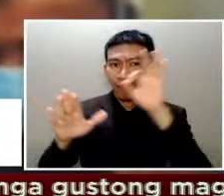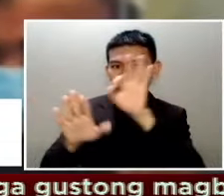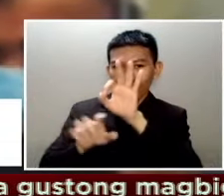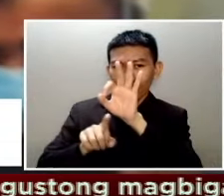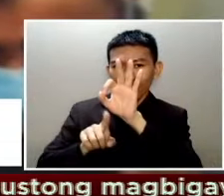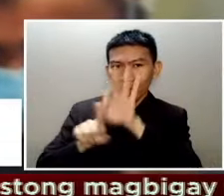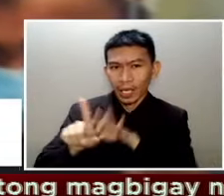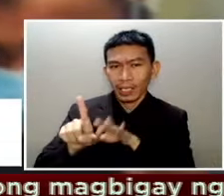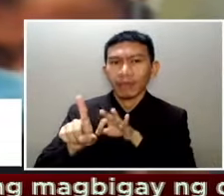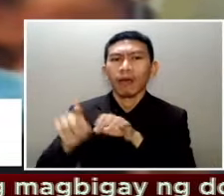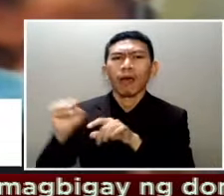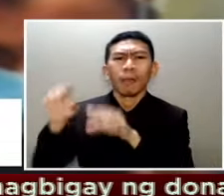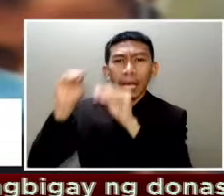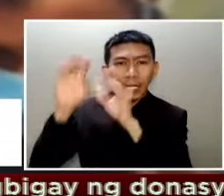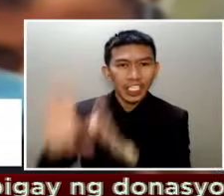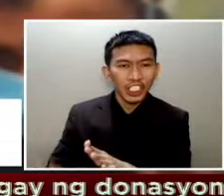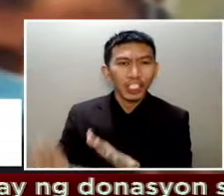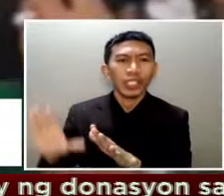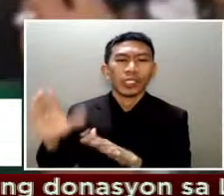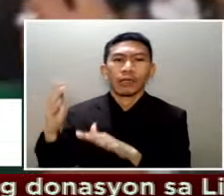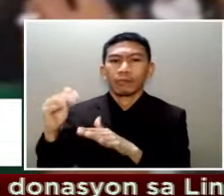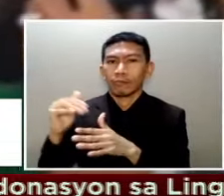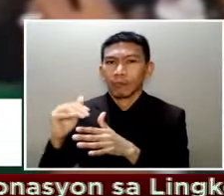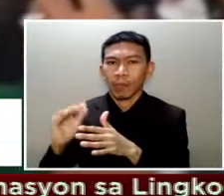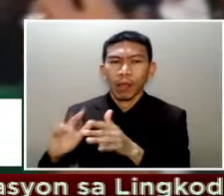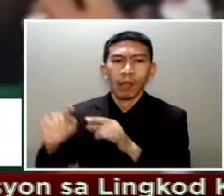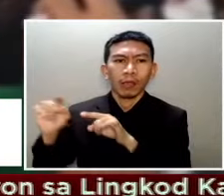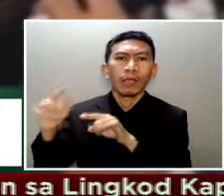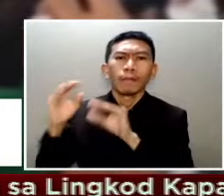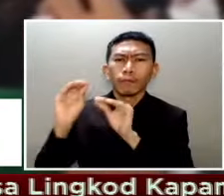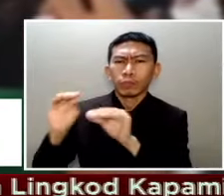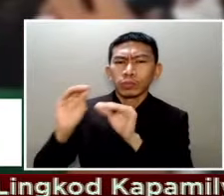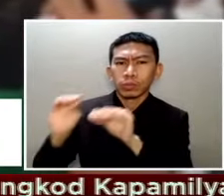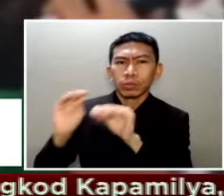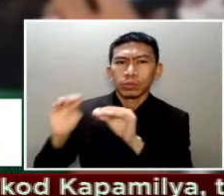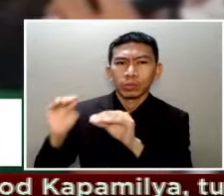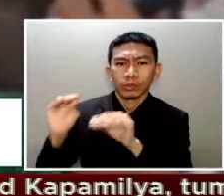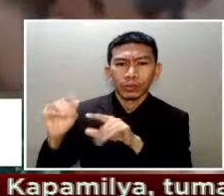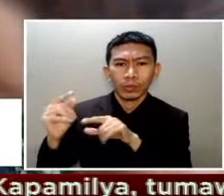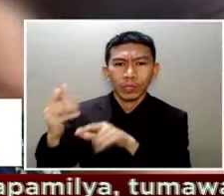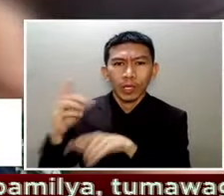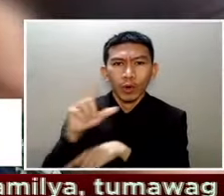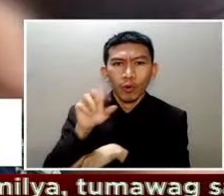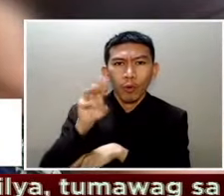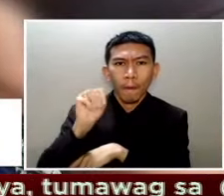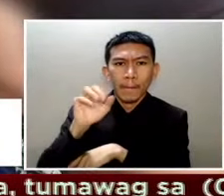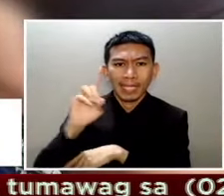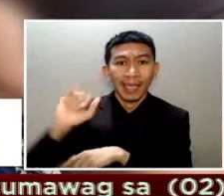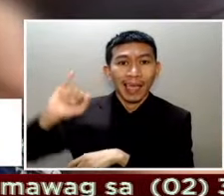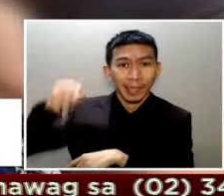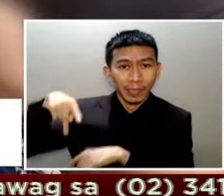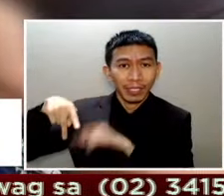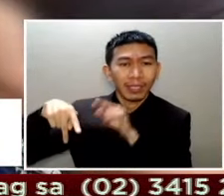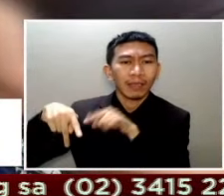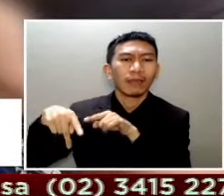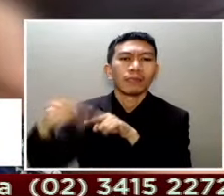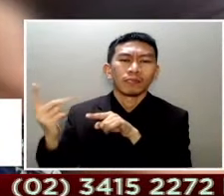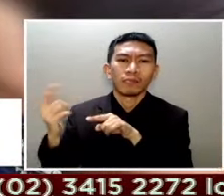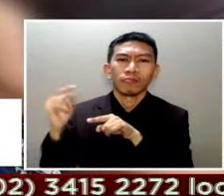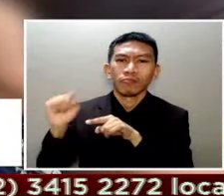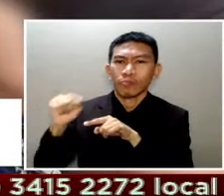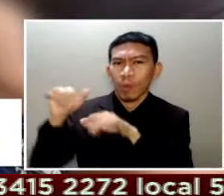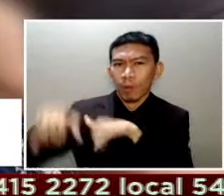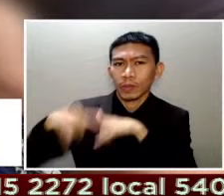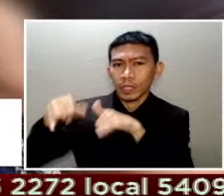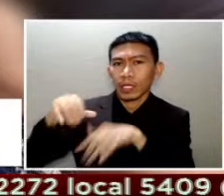nagtuturo ng mga batang lumad mula Talaingod Davao del Norte at nanunuluyan sa campus ng universidad Ayon